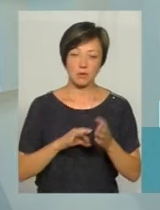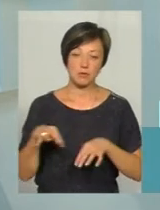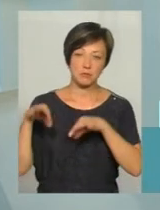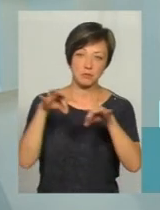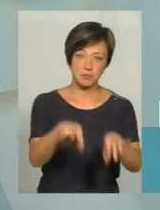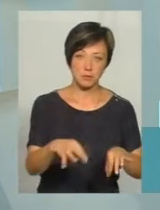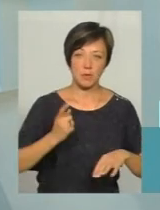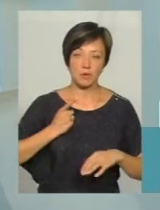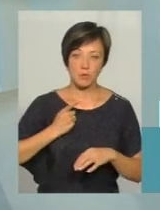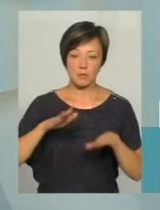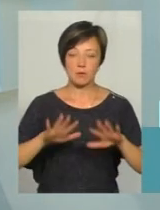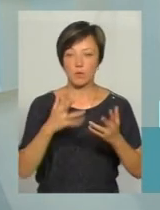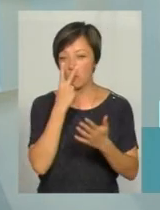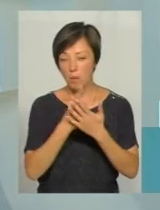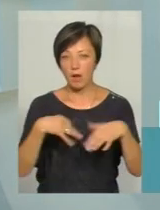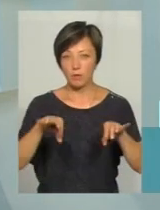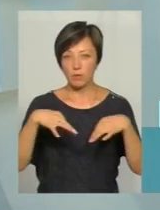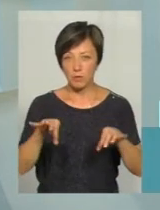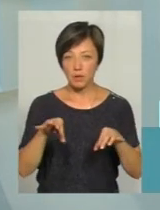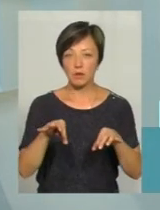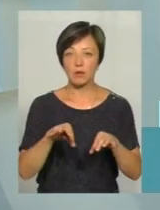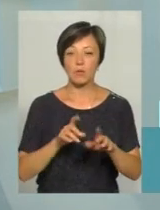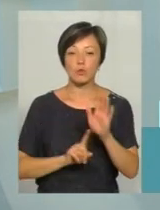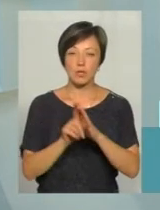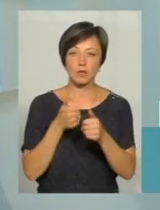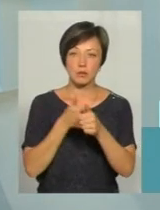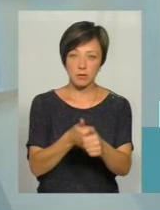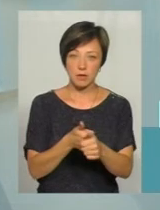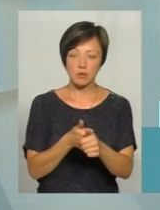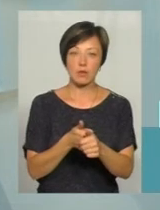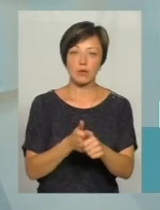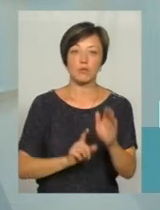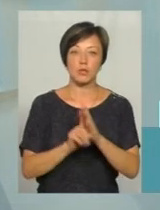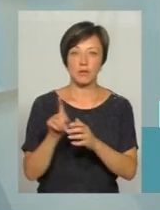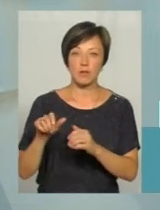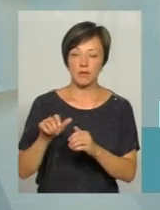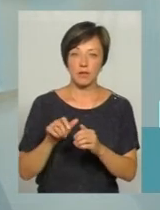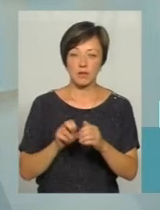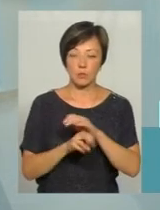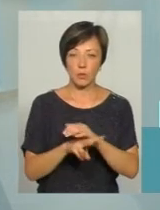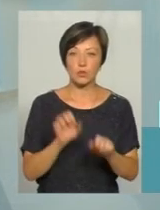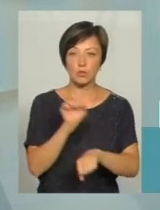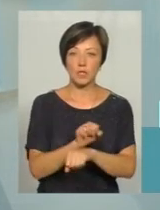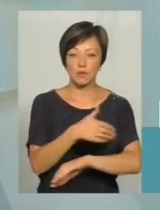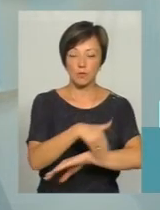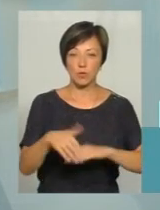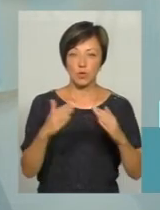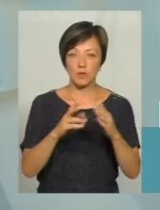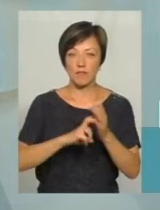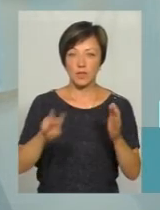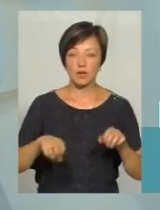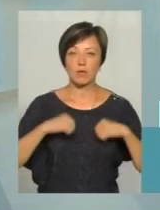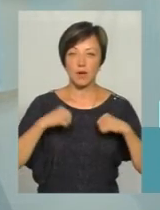патрульні виїхали на місце подій, побачили автомобіля, почали з ним рухатися, автомобіль почав чекати. Зупинившись в дворі будинку, водій вийшов і